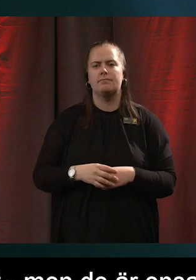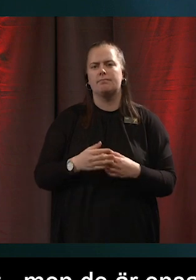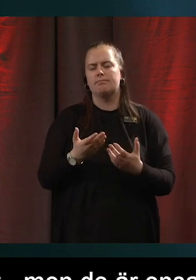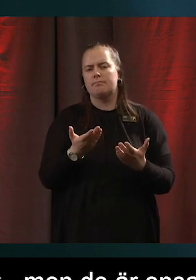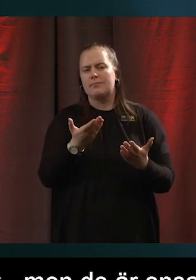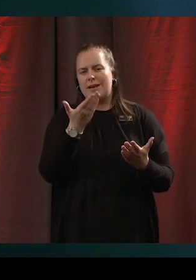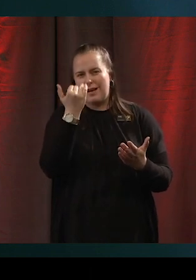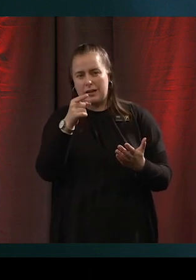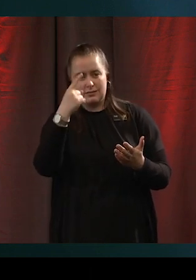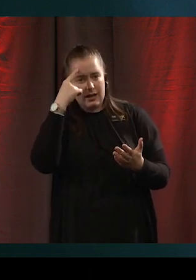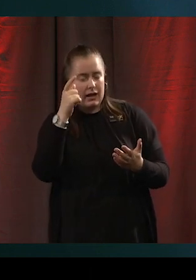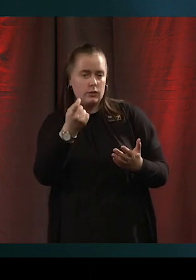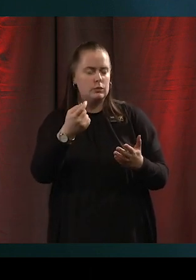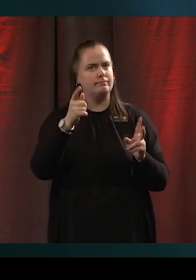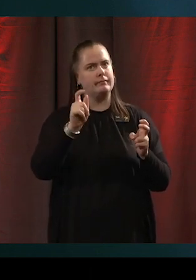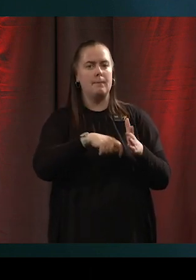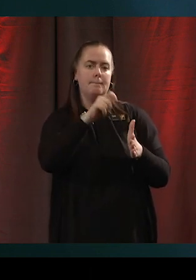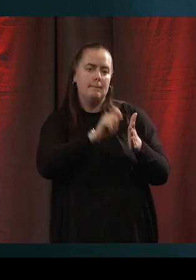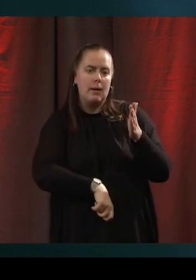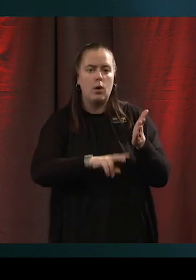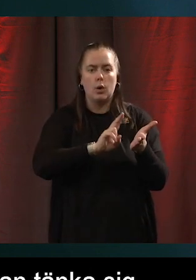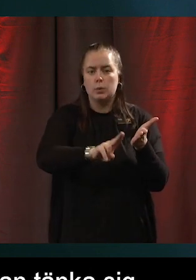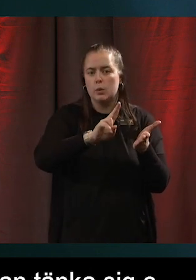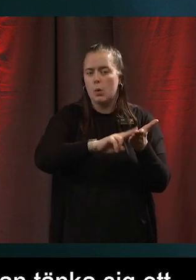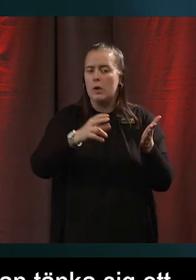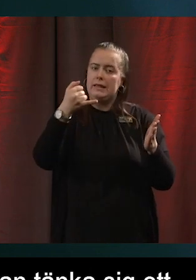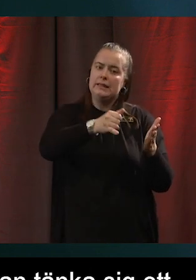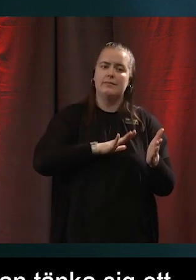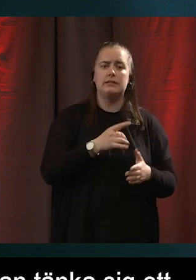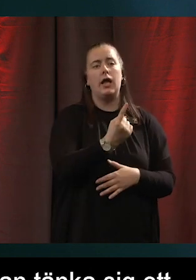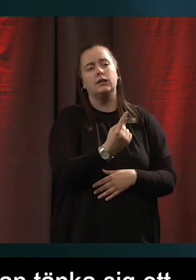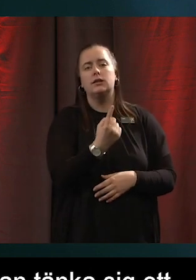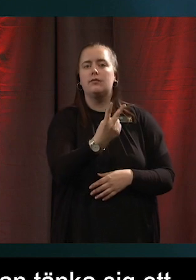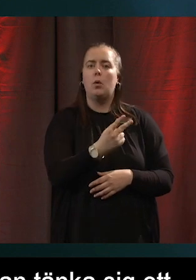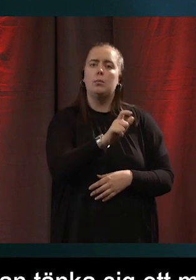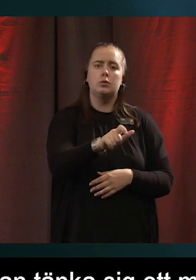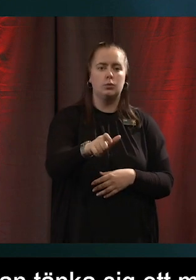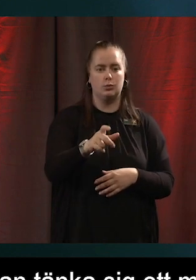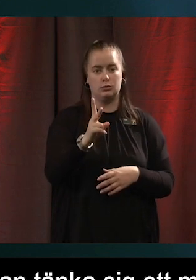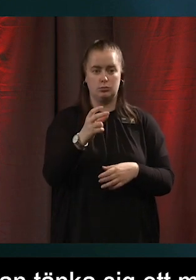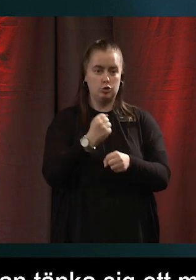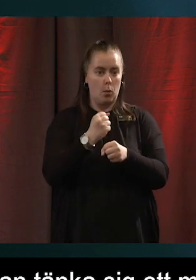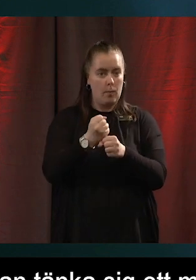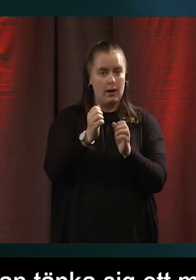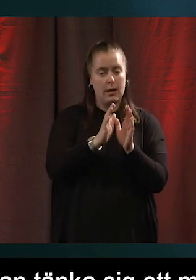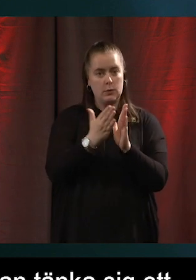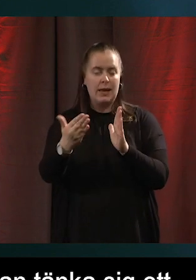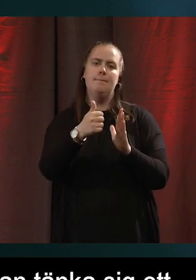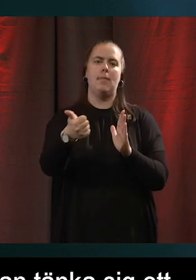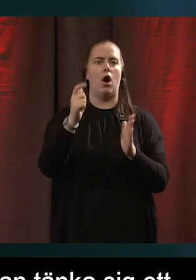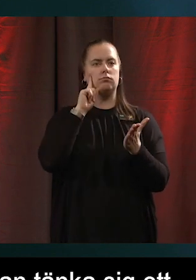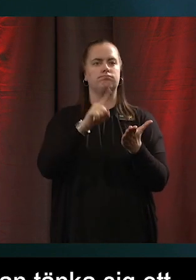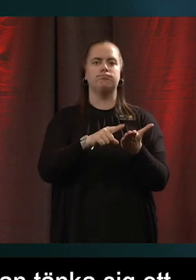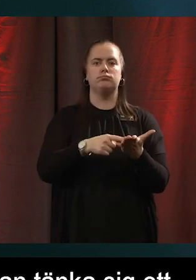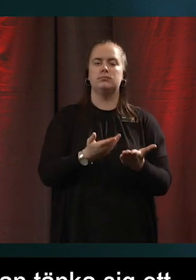medborgarkontor närmast alltså att det finns en person eller två som jobbar på biblioteket med att lösa sådana här